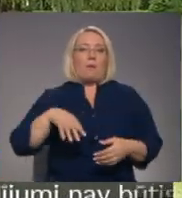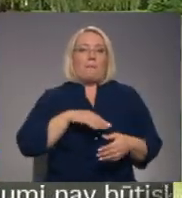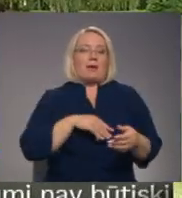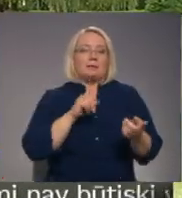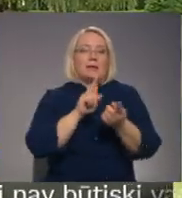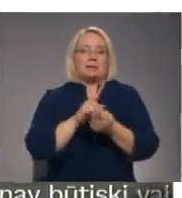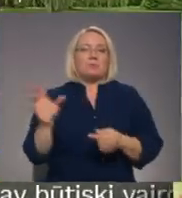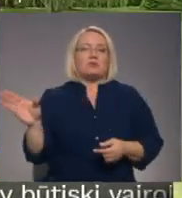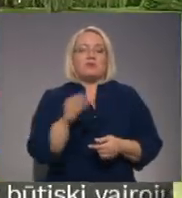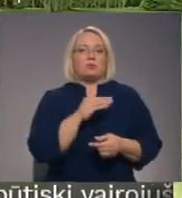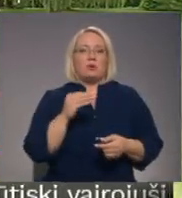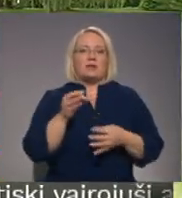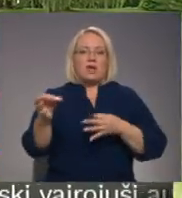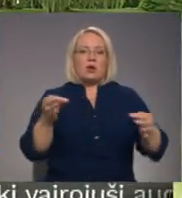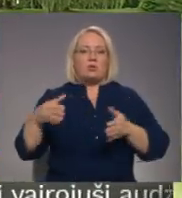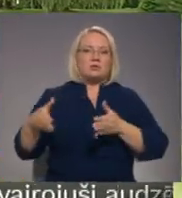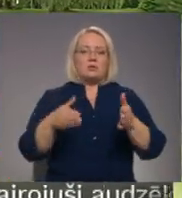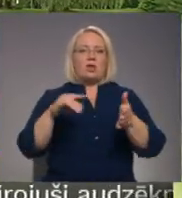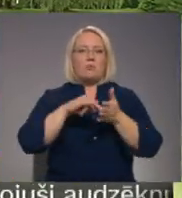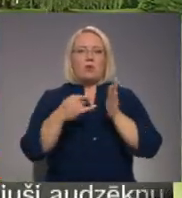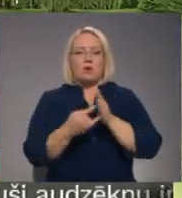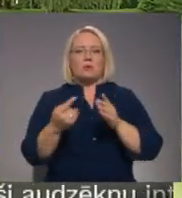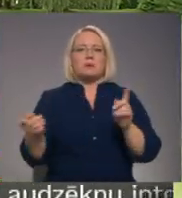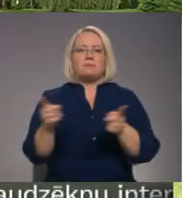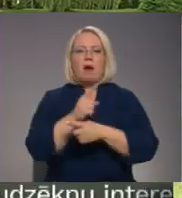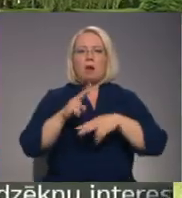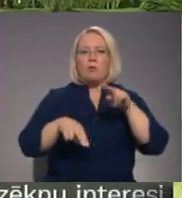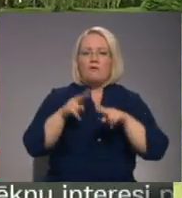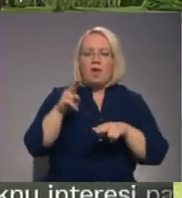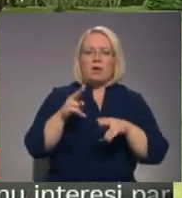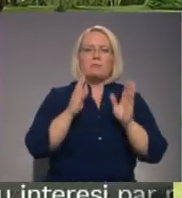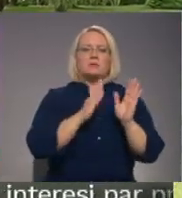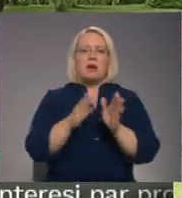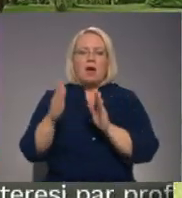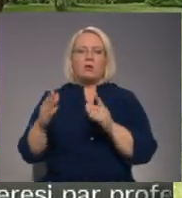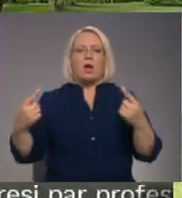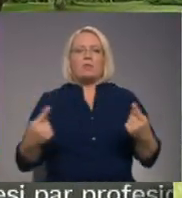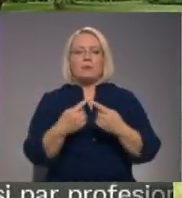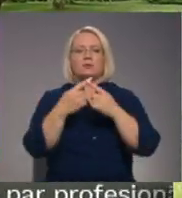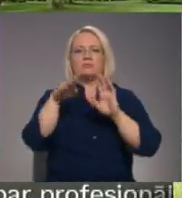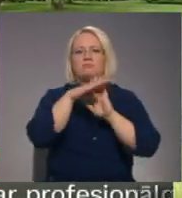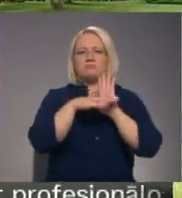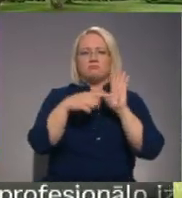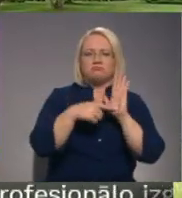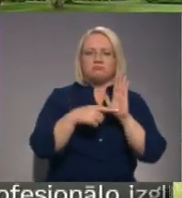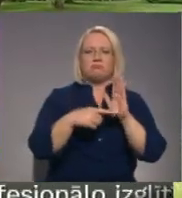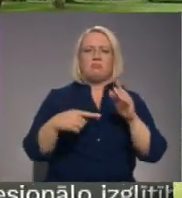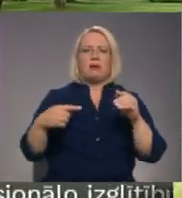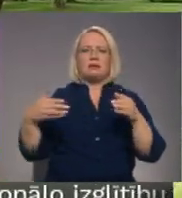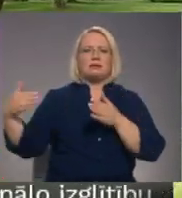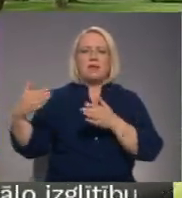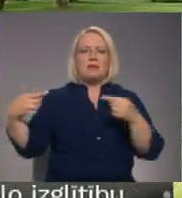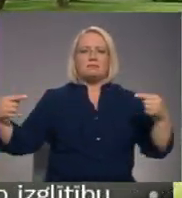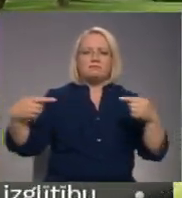projektos, jo mēs pārbulvējam, sakārtojam atbilstoši satiksmes organizācijas prasībām, pieslēgumus, krustojumus. Protams,